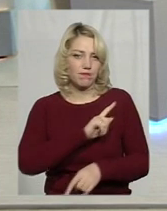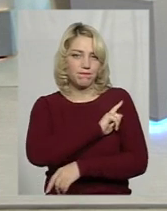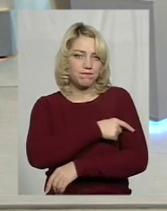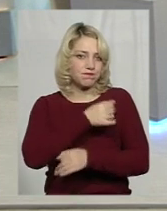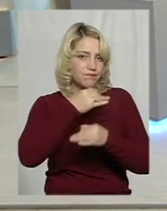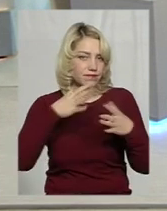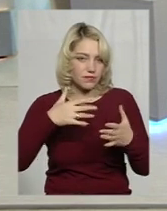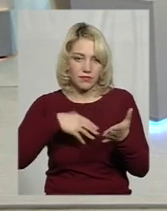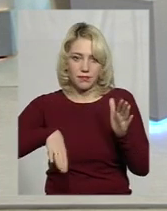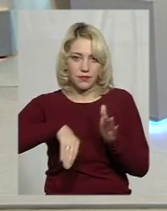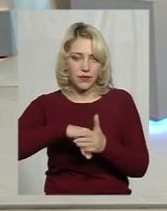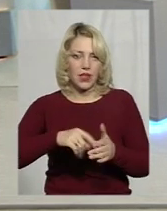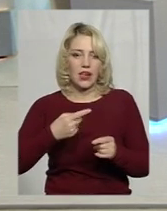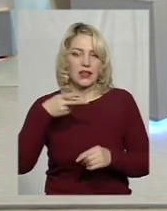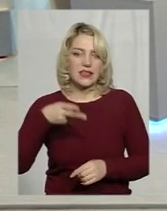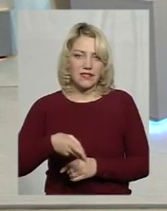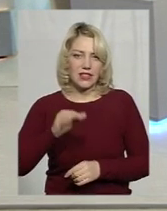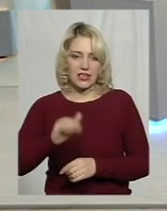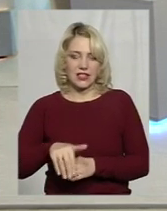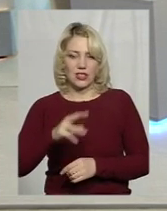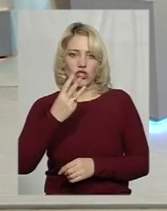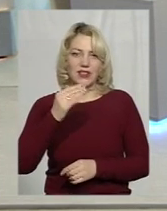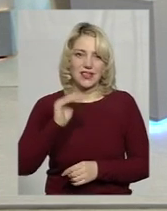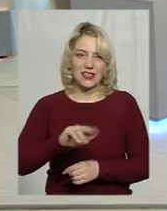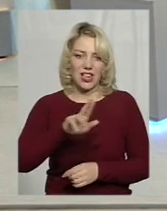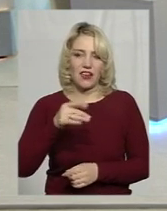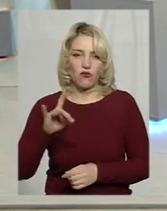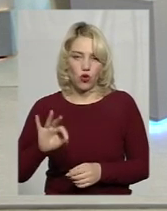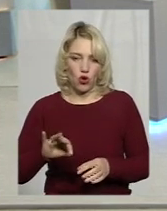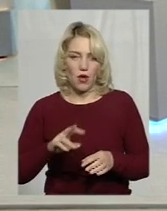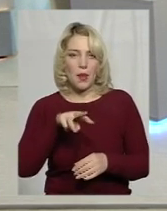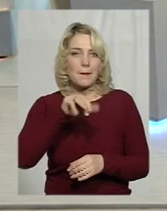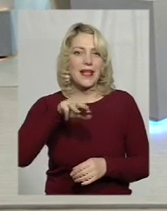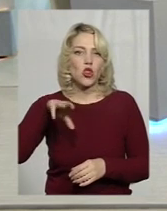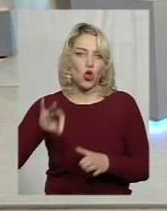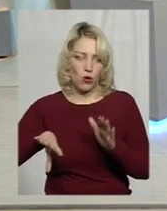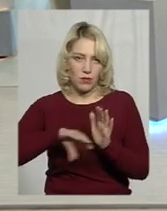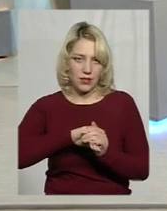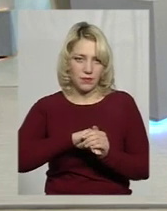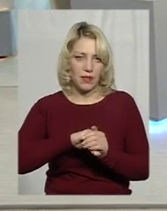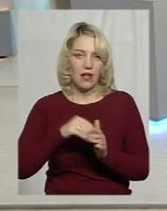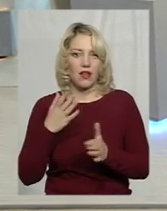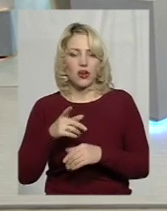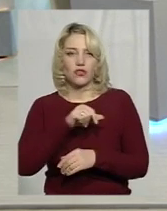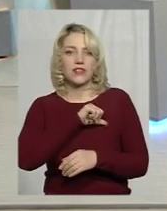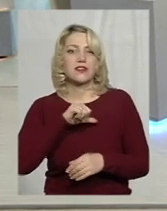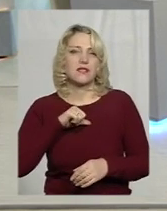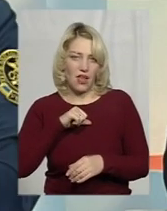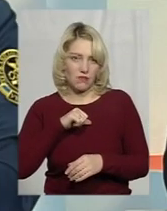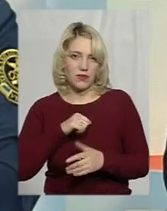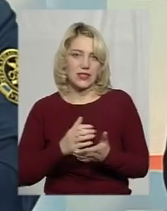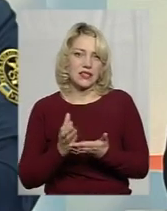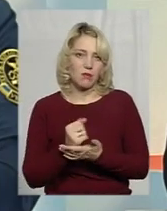кошти, там, в 2-3 тисячі євро розмитнення транспортного засобу. Якщо він там, скажімо, з горем пополам назбирав десь,